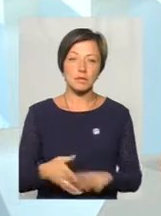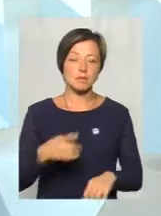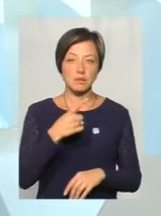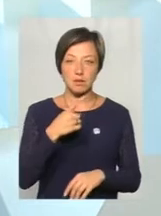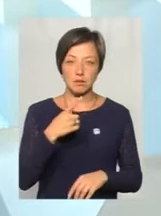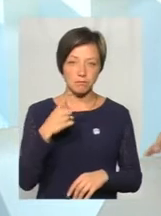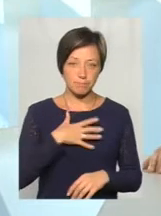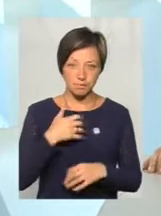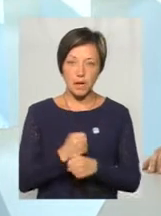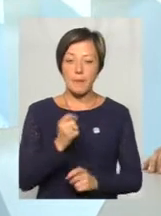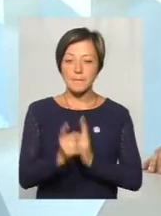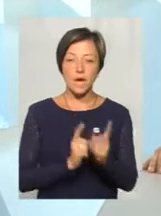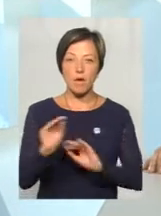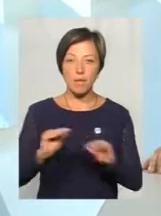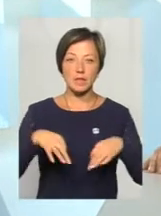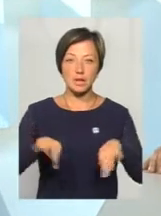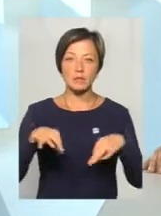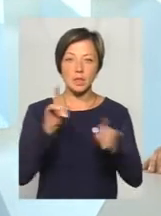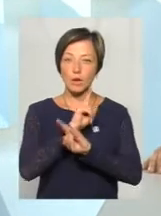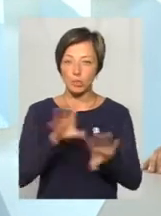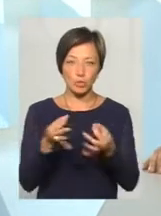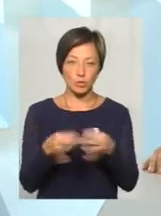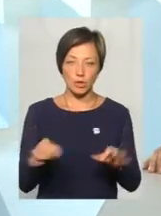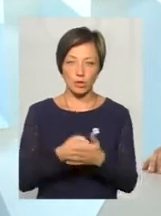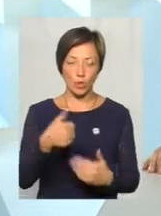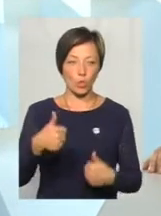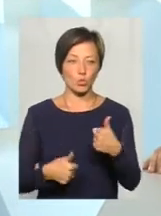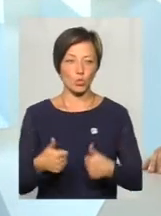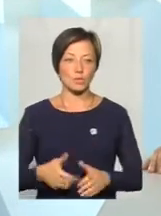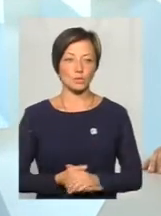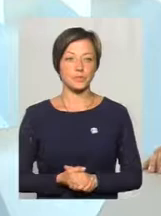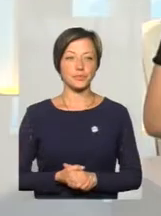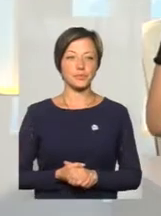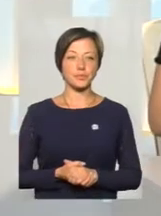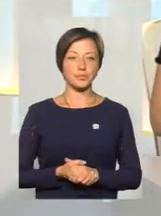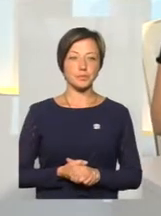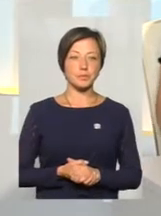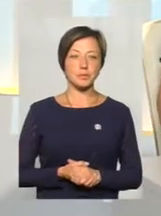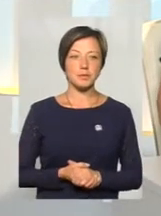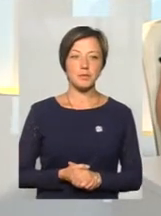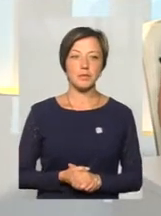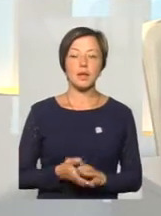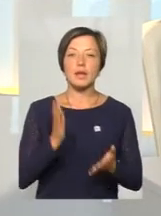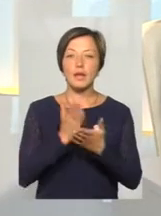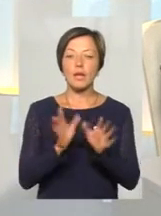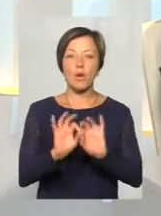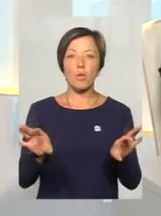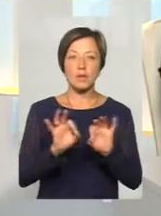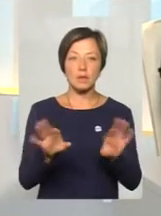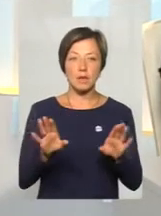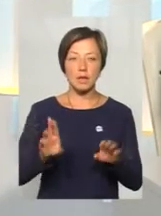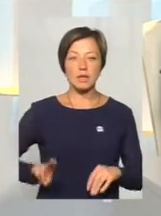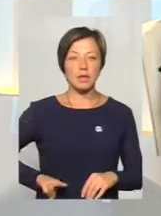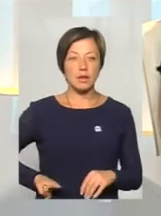що переобладнані транспортні засоби не будуть допускатися до конкурсу. Дякую. В нас є також коментар ще